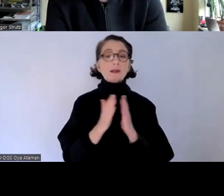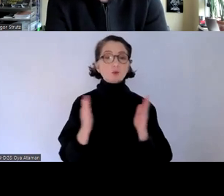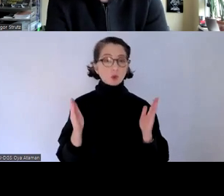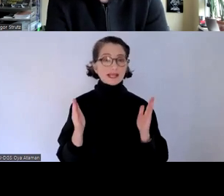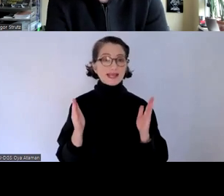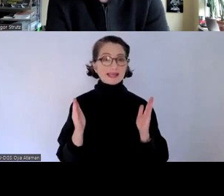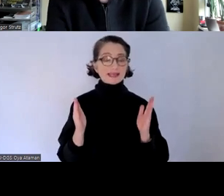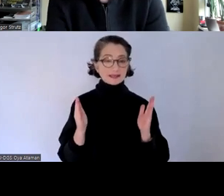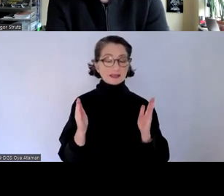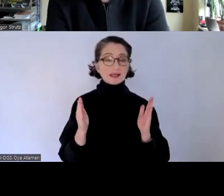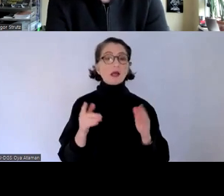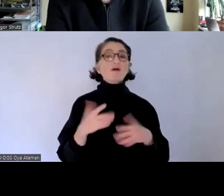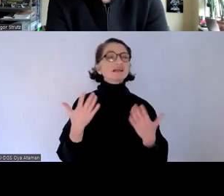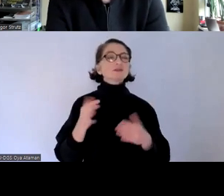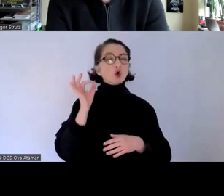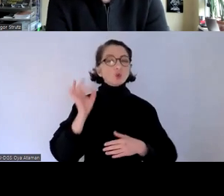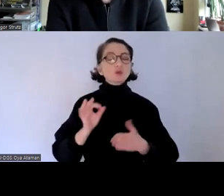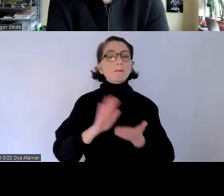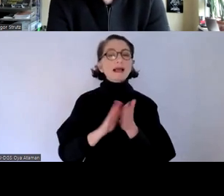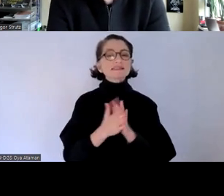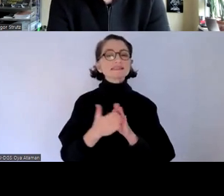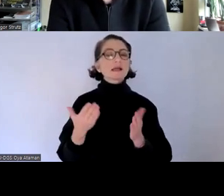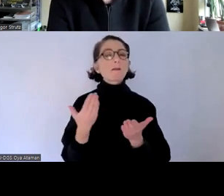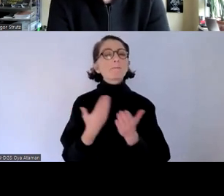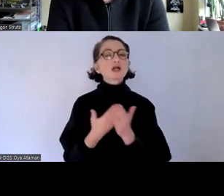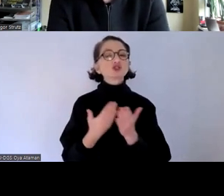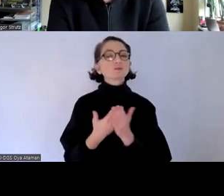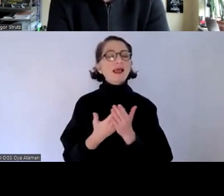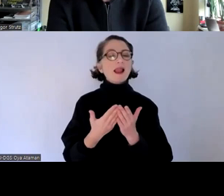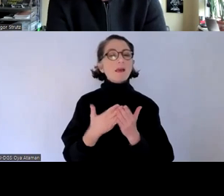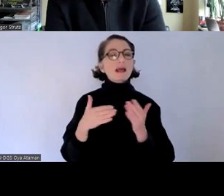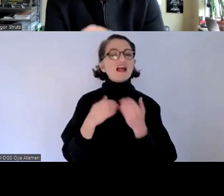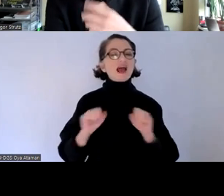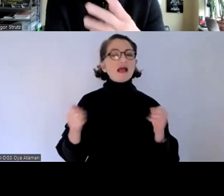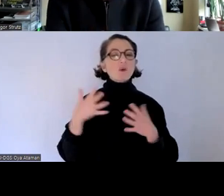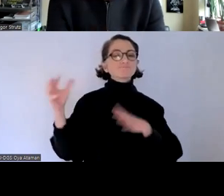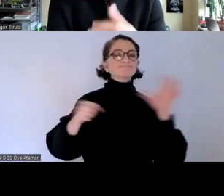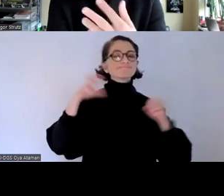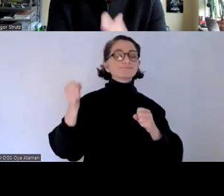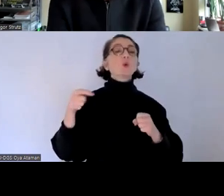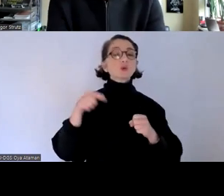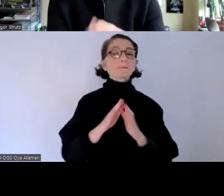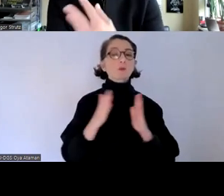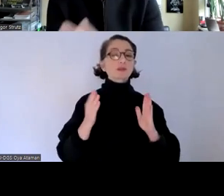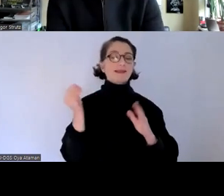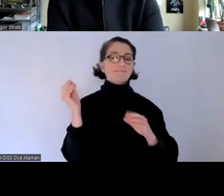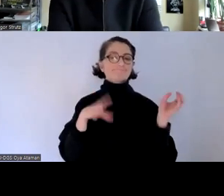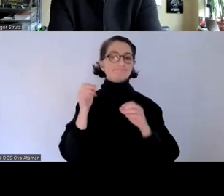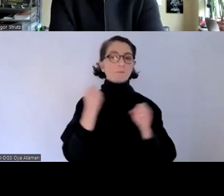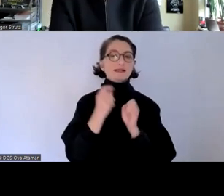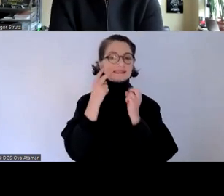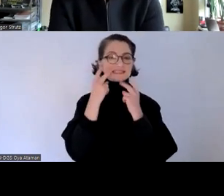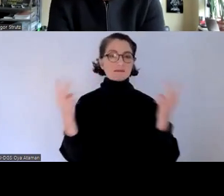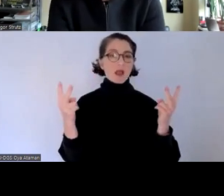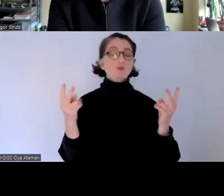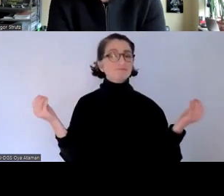herausragenden beispielen der barrierefreiheit zusammentragen die also jedes jahr weiter gestärkt wird weiter untersetzt wird